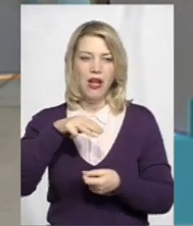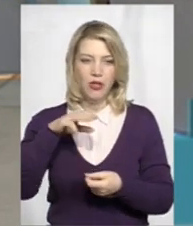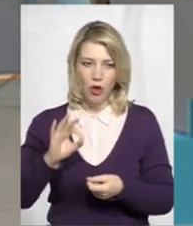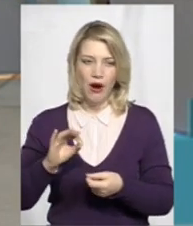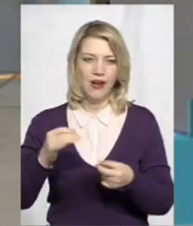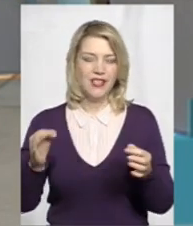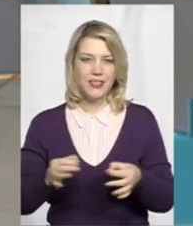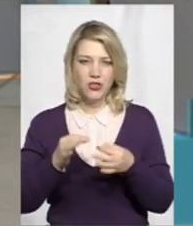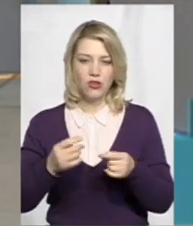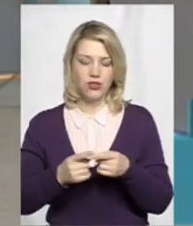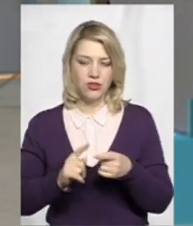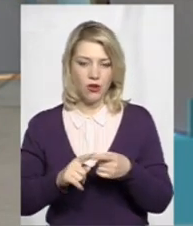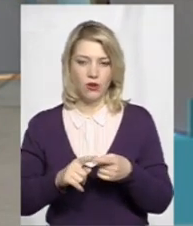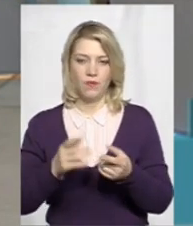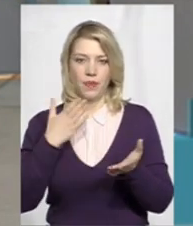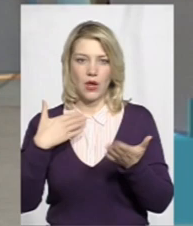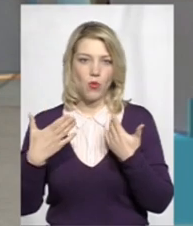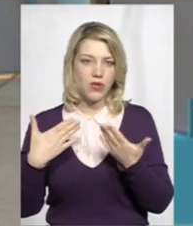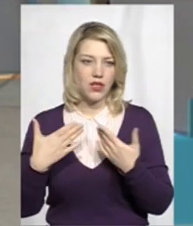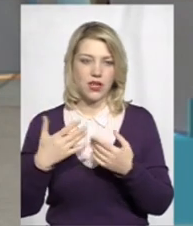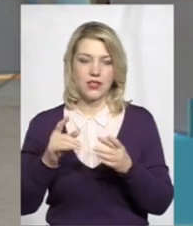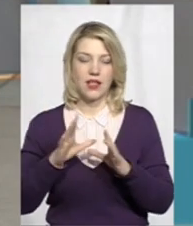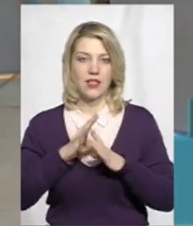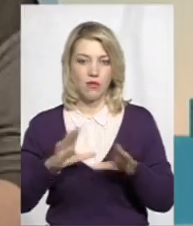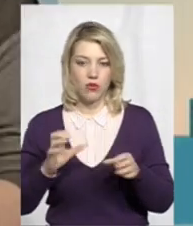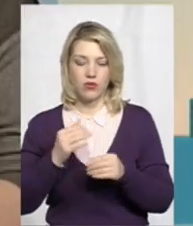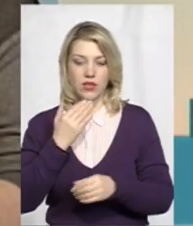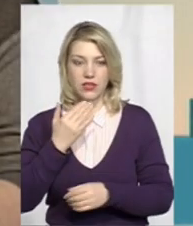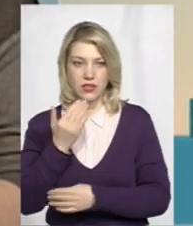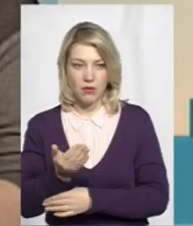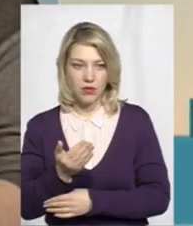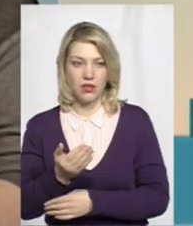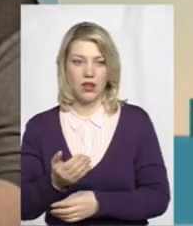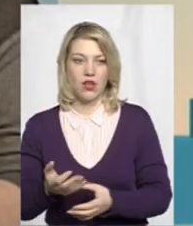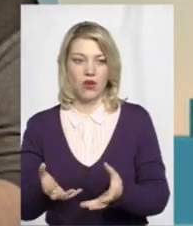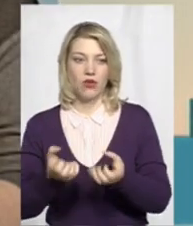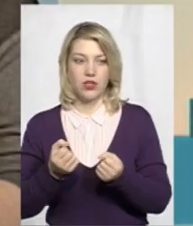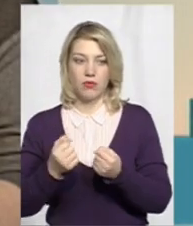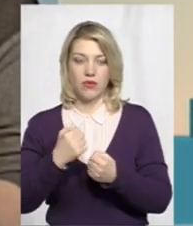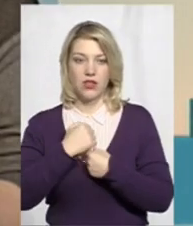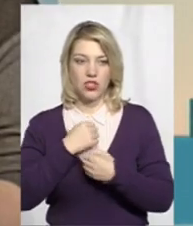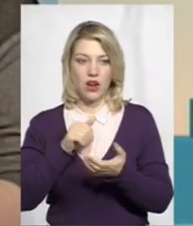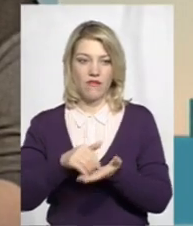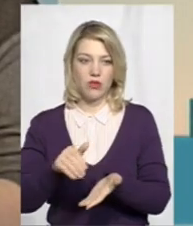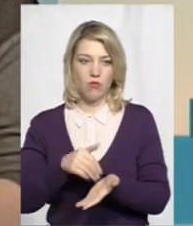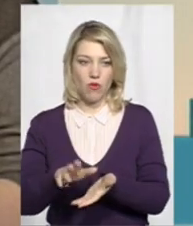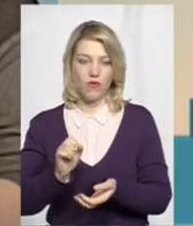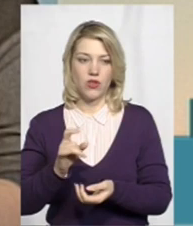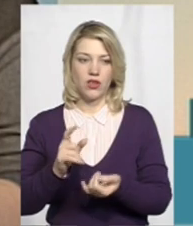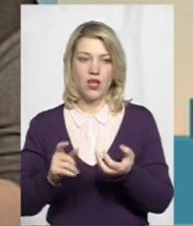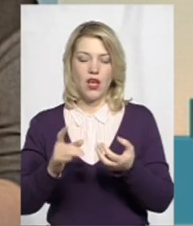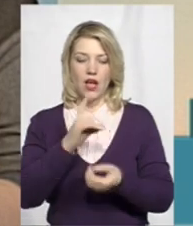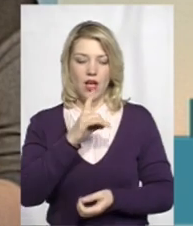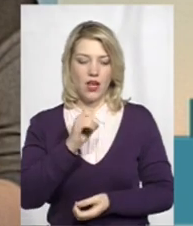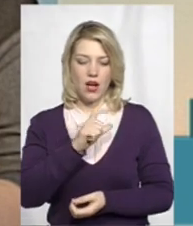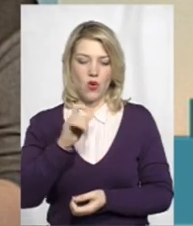нічого з цього, як би, комунікації не було. На запит, на жаль, отримувала відмови і рахунки на оплату.